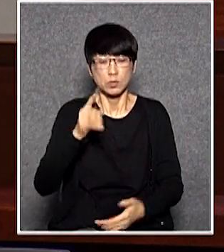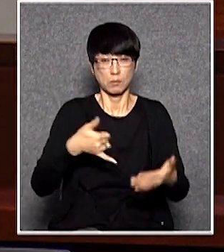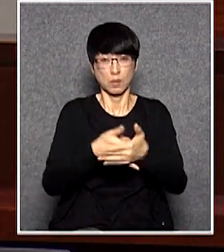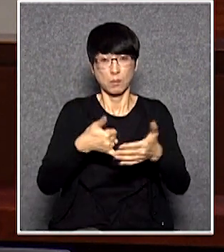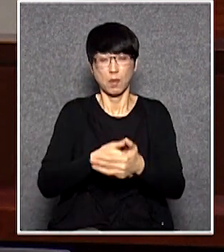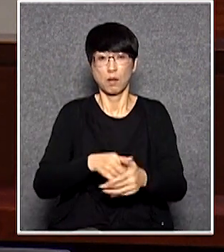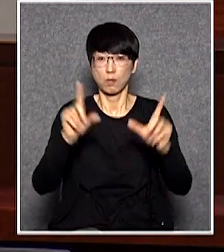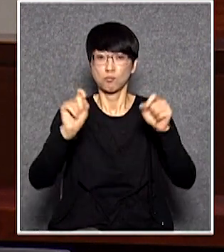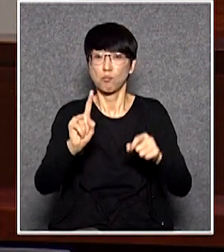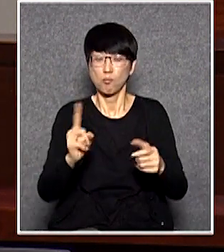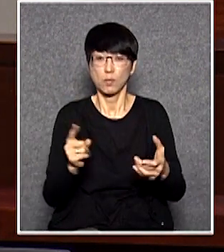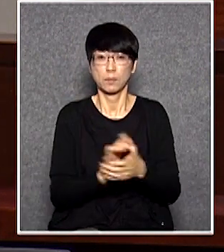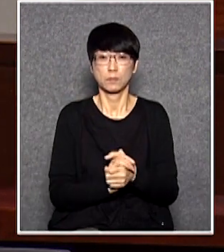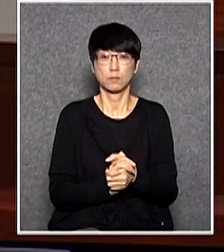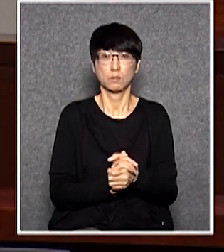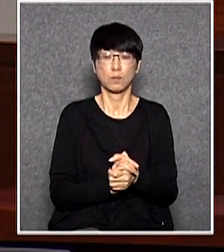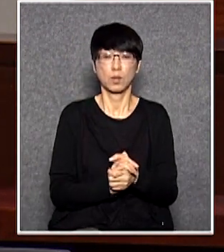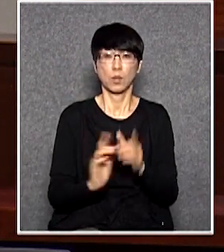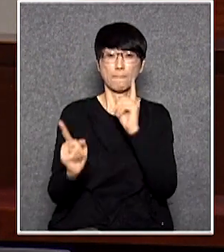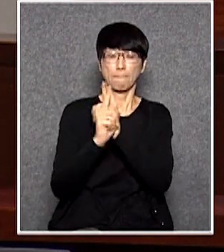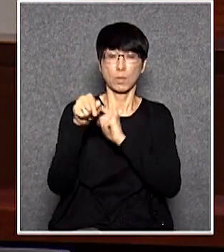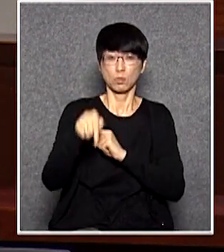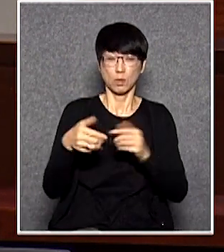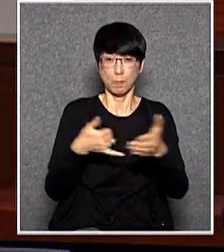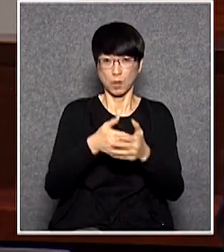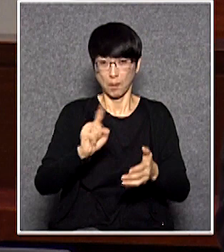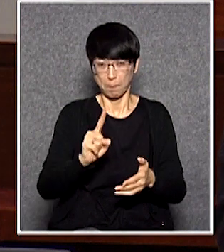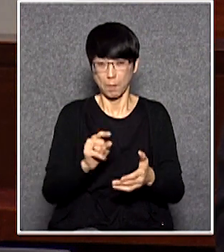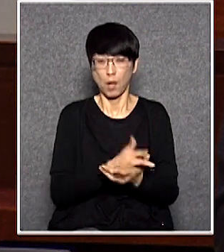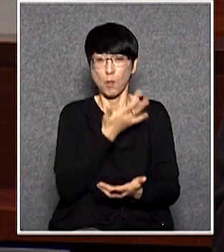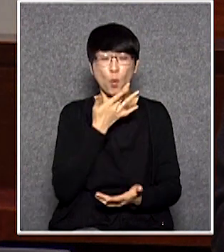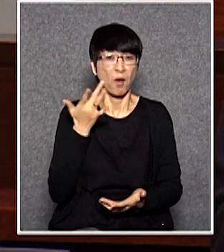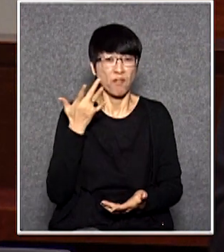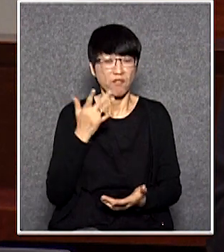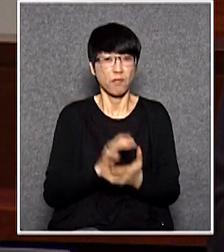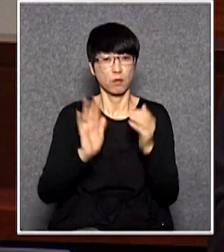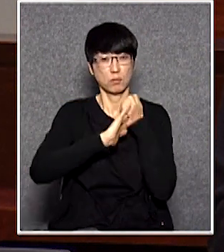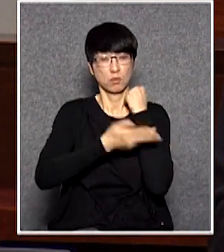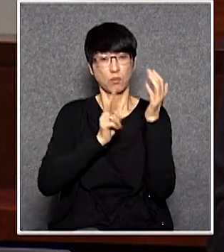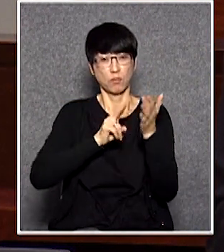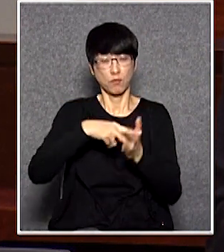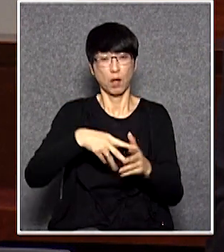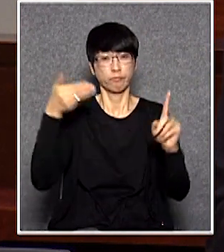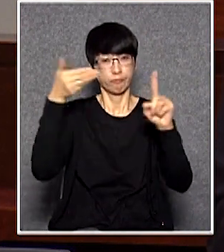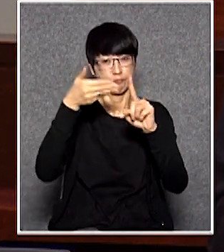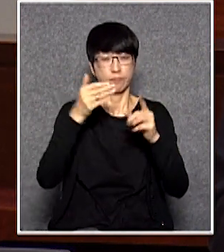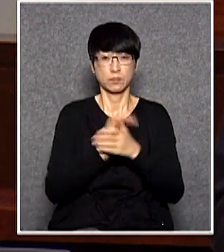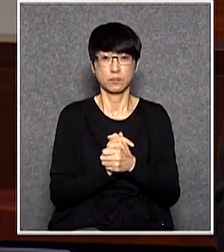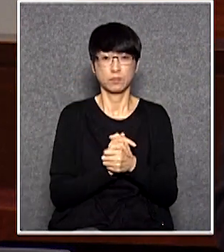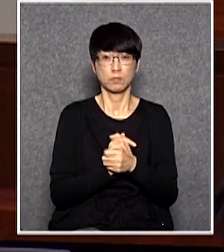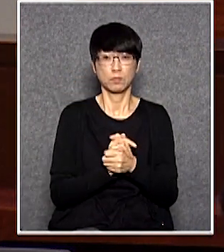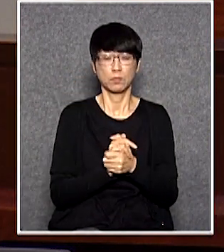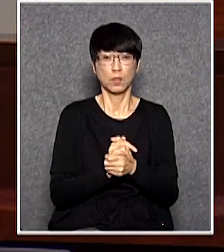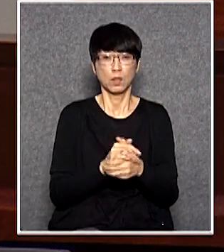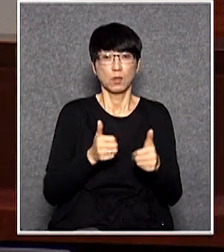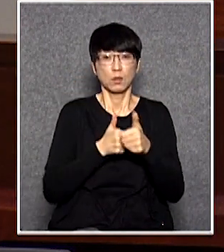所以是沒有明確客官標準界定阻礙根本就沒有辦法達至這個立法的原意亦都會出現這個所謂執法